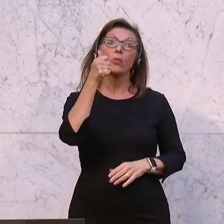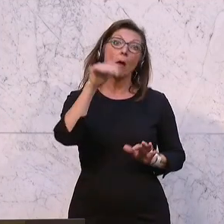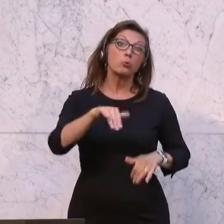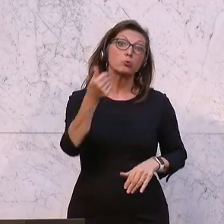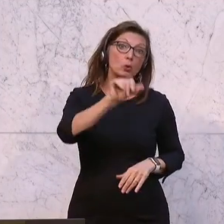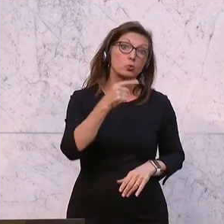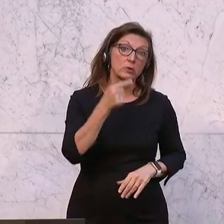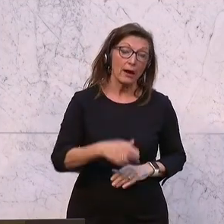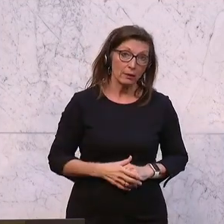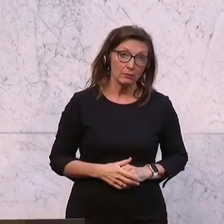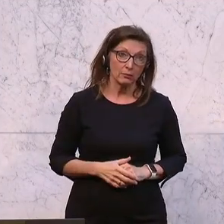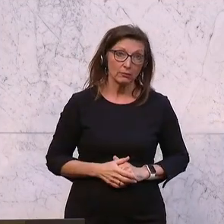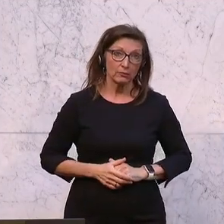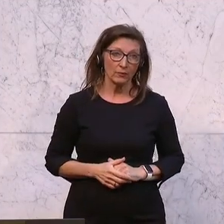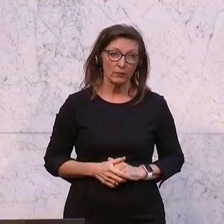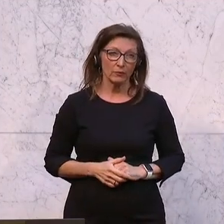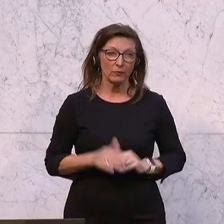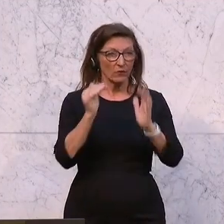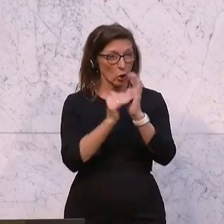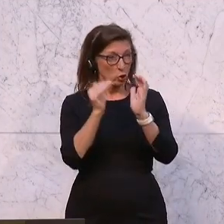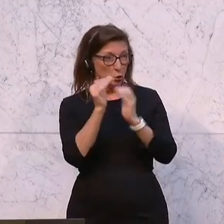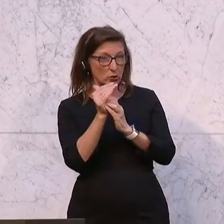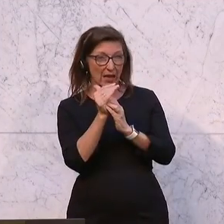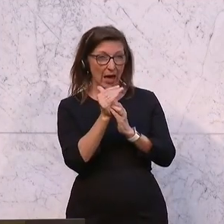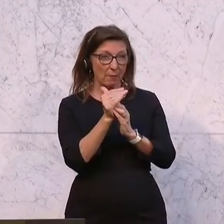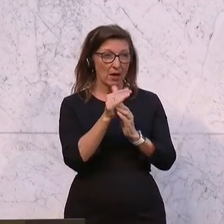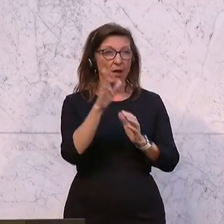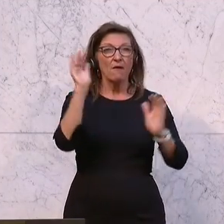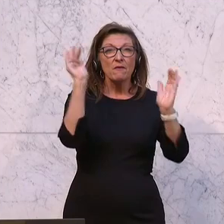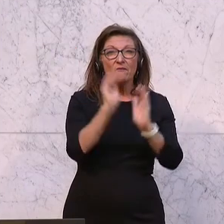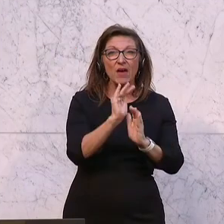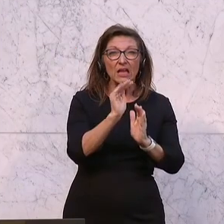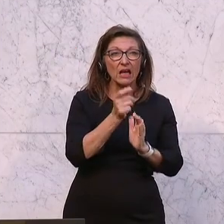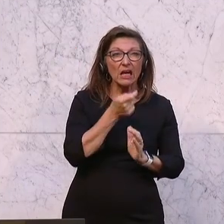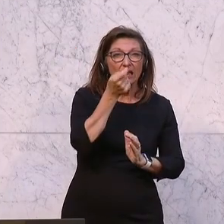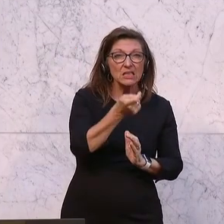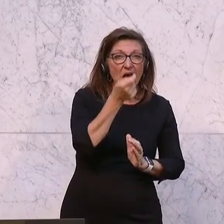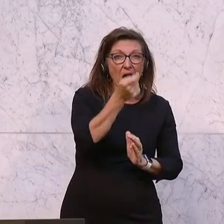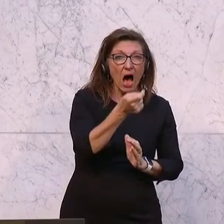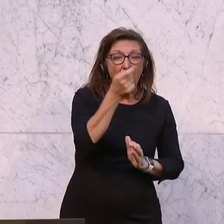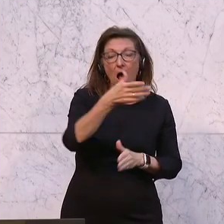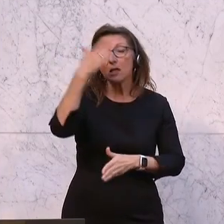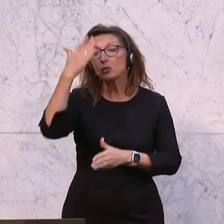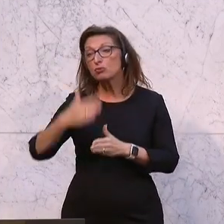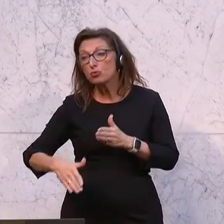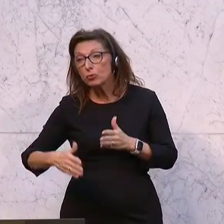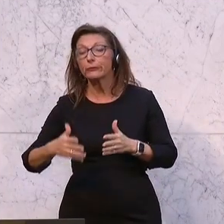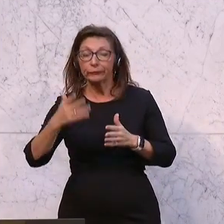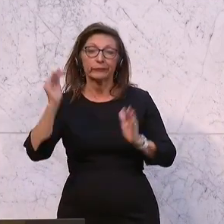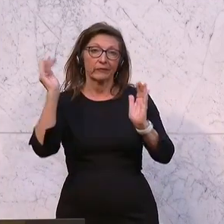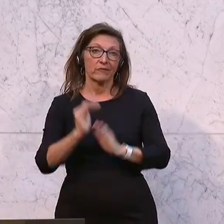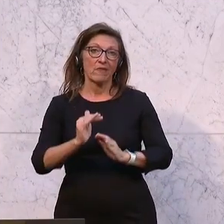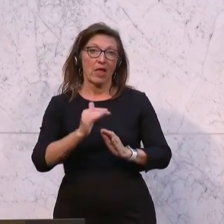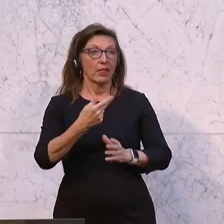sagen, wenn ich in das System weniger einzahle, dann bekomme ich am Ende des Tages auch weniger heraus.